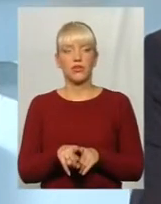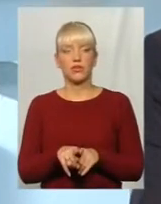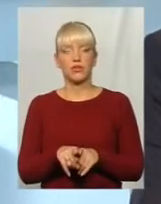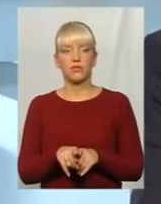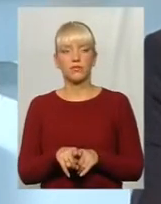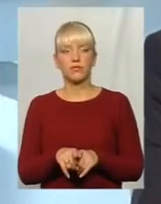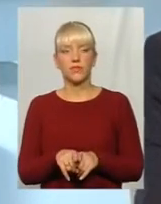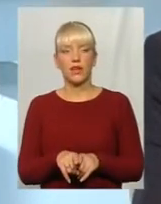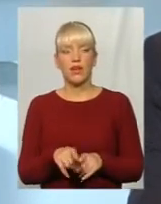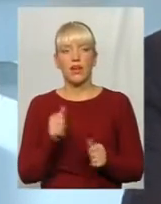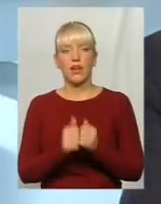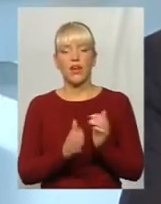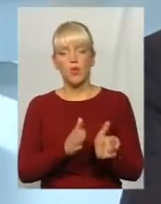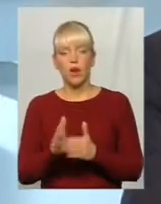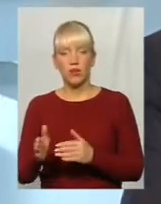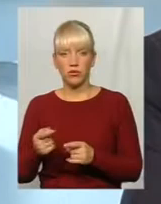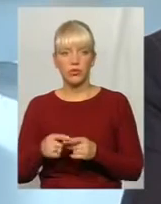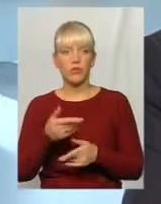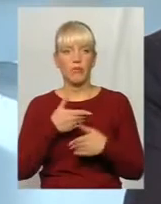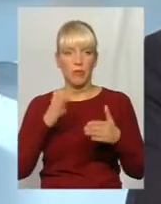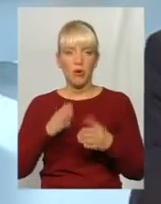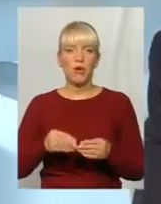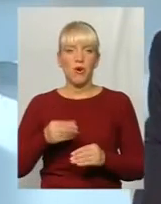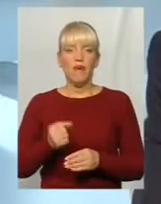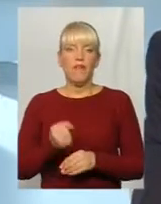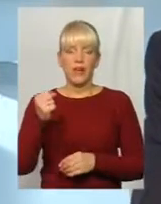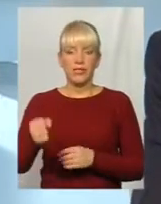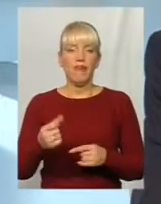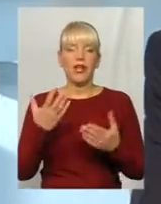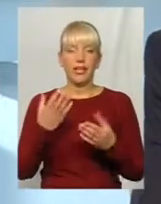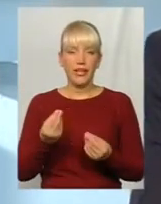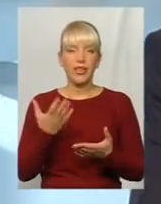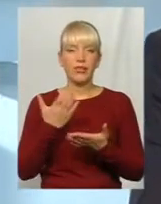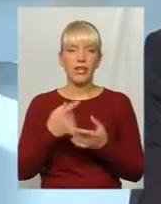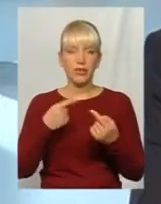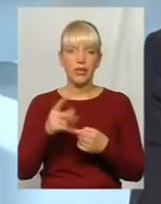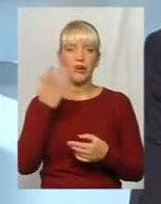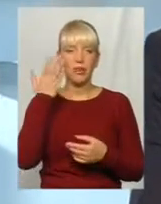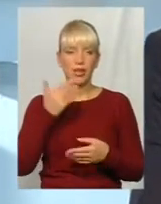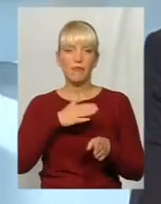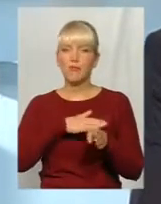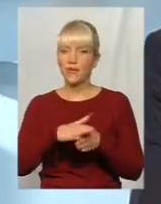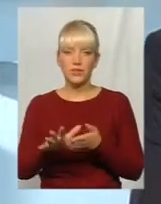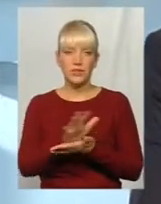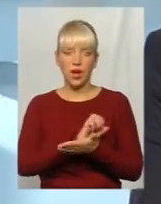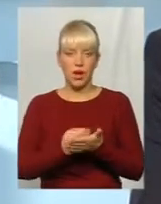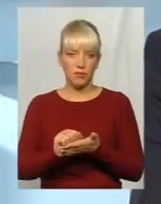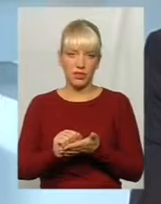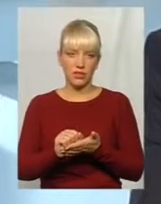скажімо, регулярністю ми будемо виставляти. Є ще інші, наприклад, коли повністю амортизований якийсь